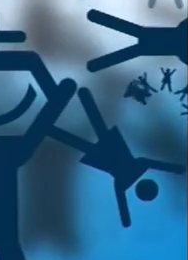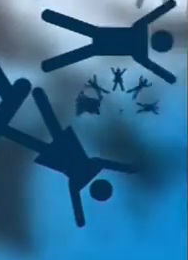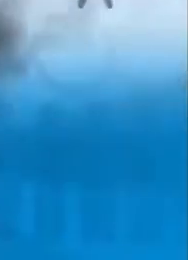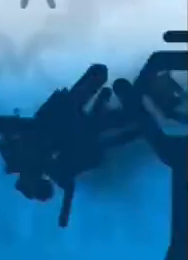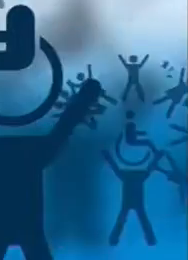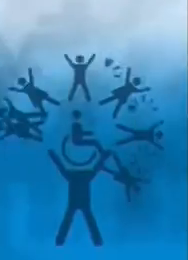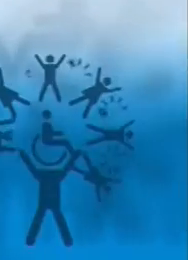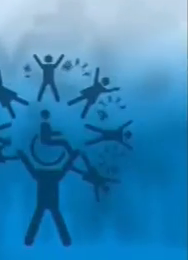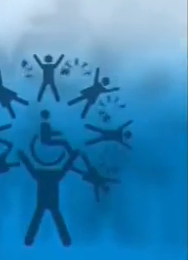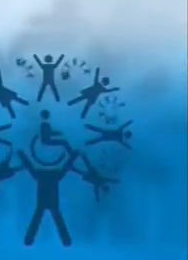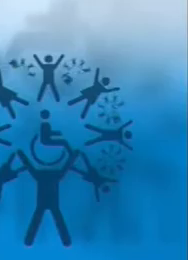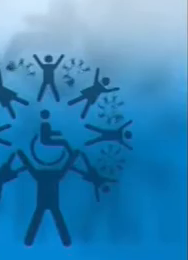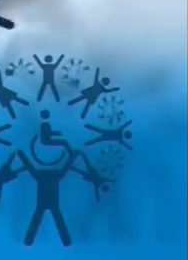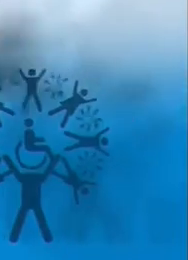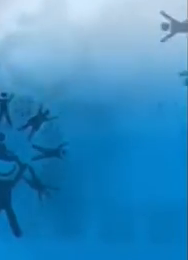Muzika